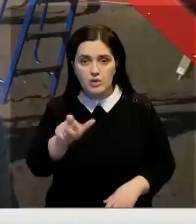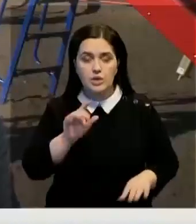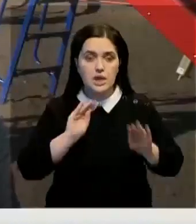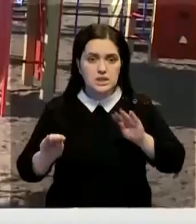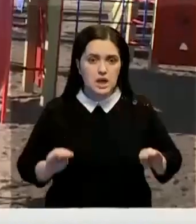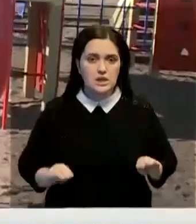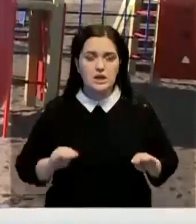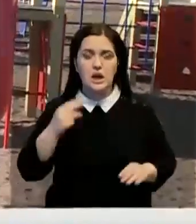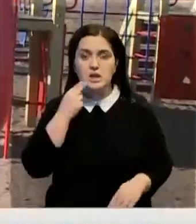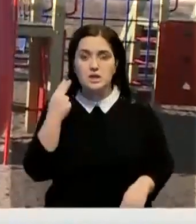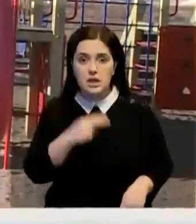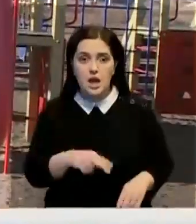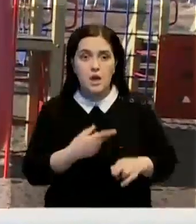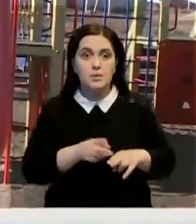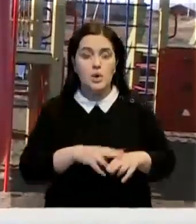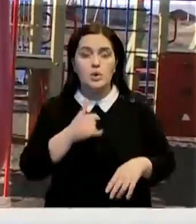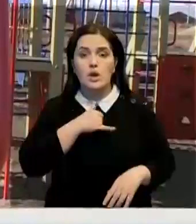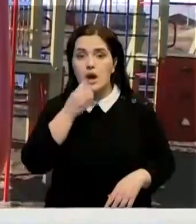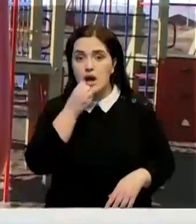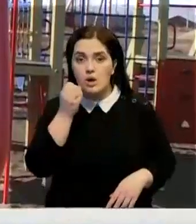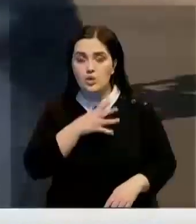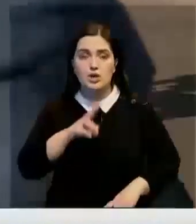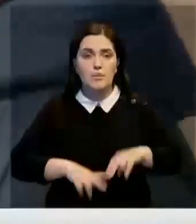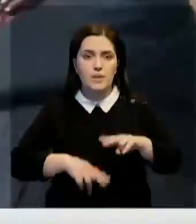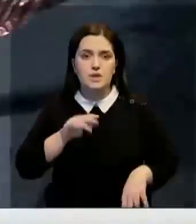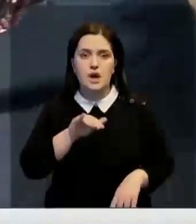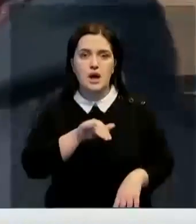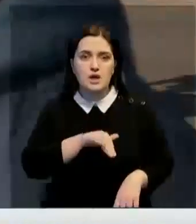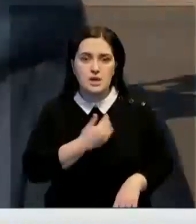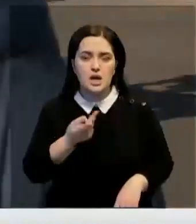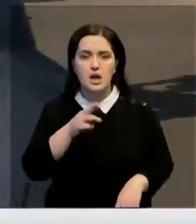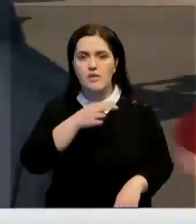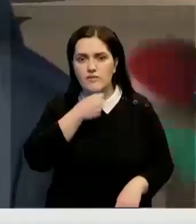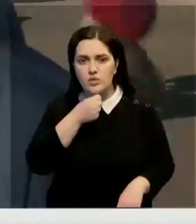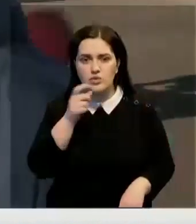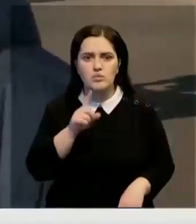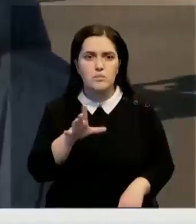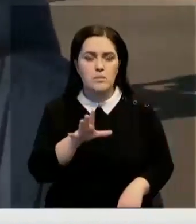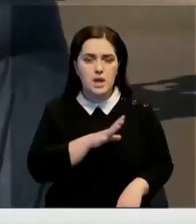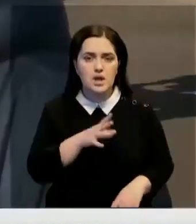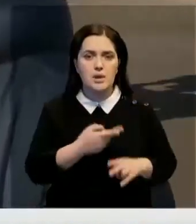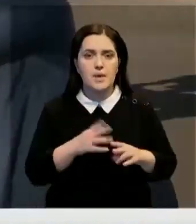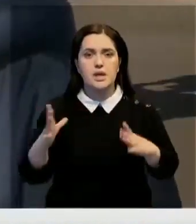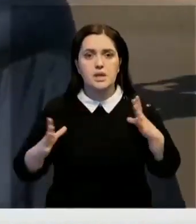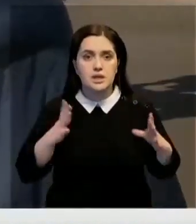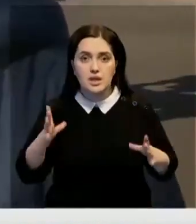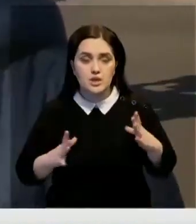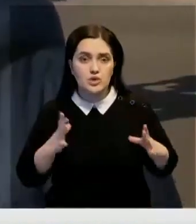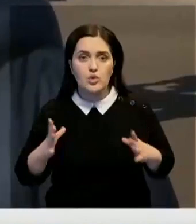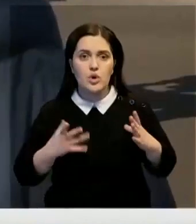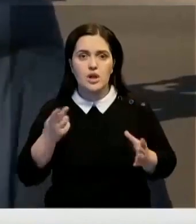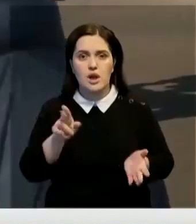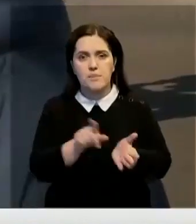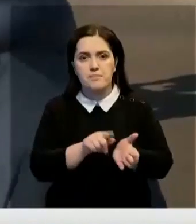идеальными. Площадку нам хорошую построили. Хотелось бы, конечно, для взрослых, чтобы площадка была. Какие-то тренажеры, для